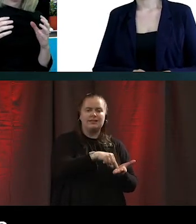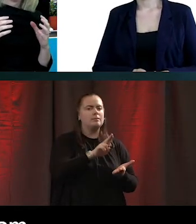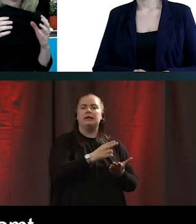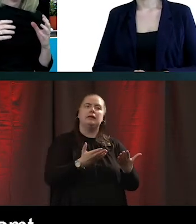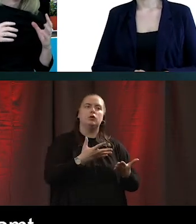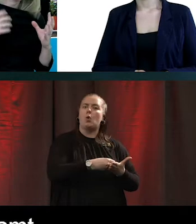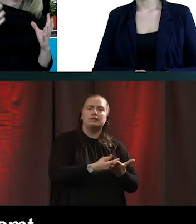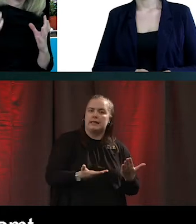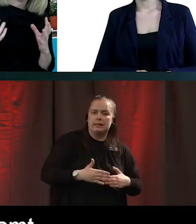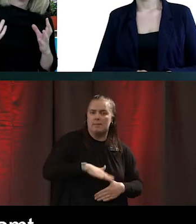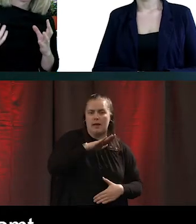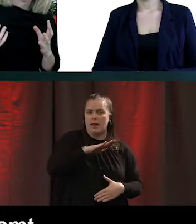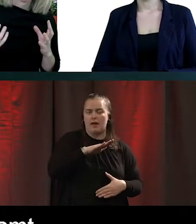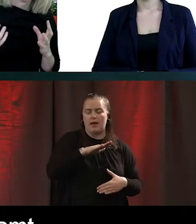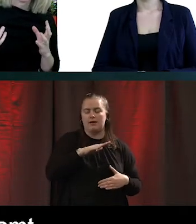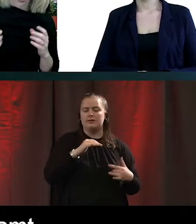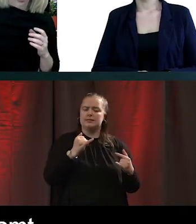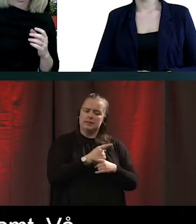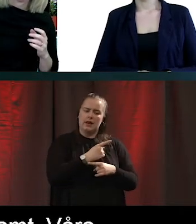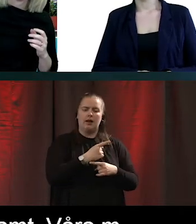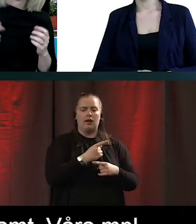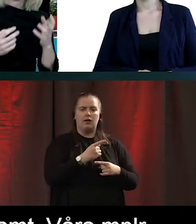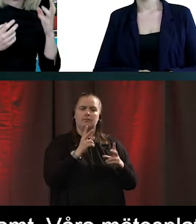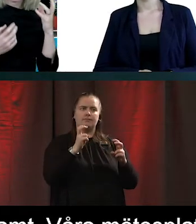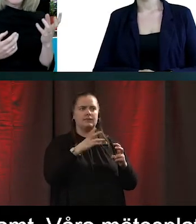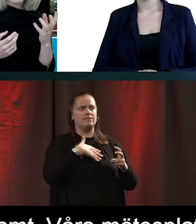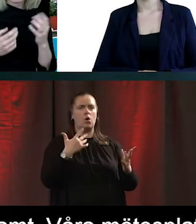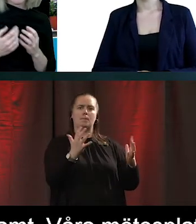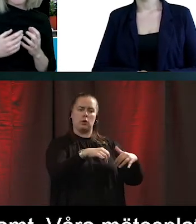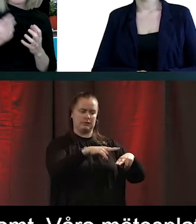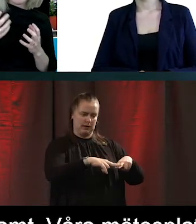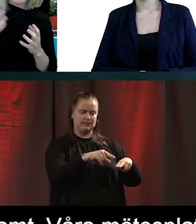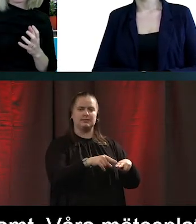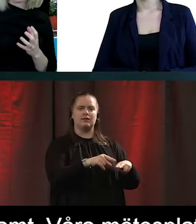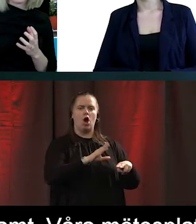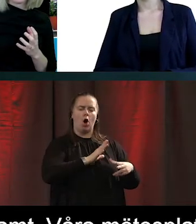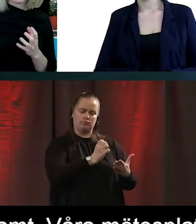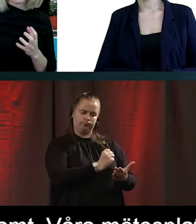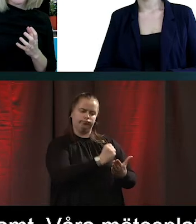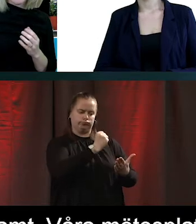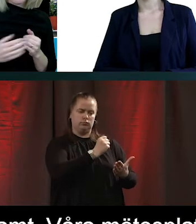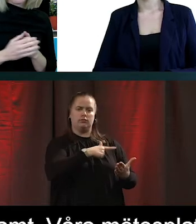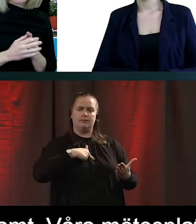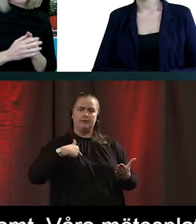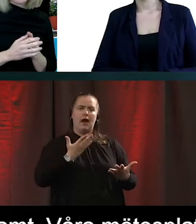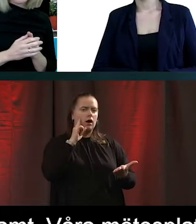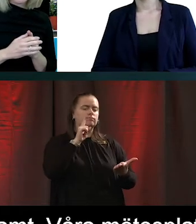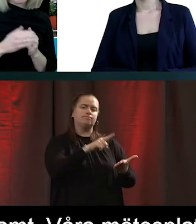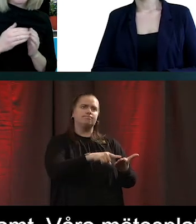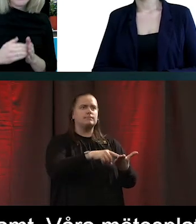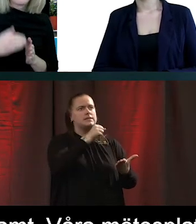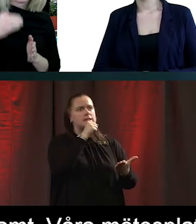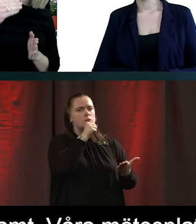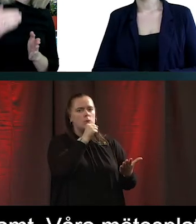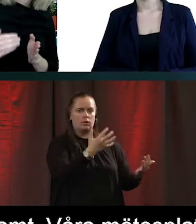våra mötesplatser är egentligen kravmärkta med att vi är ett Digidel-center för seniorer. Och det kostar oss